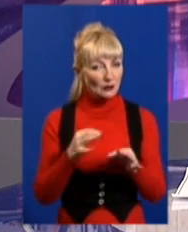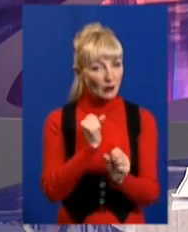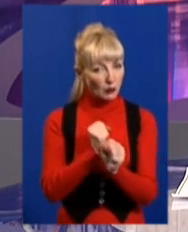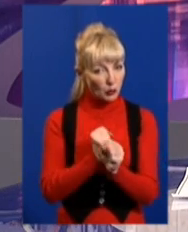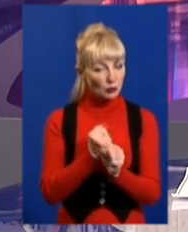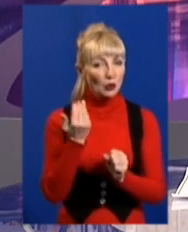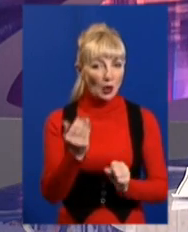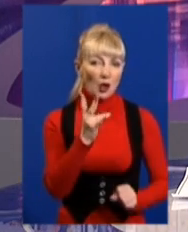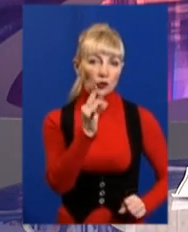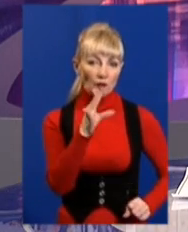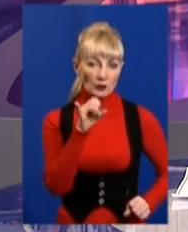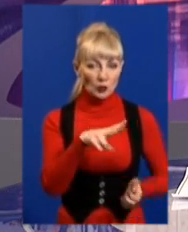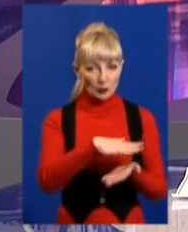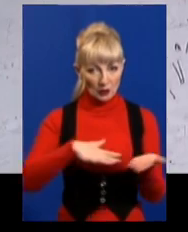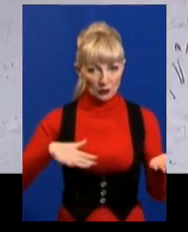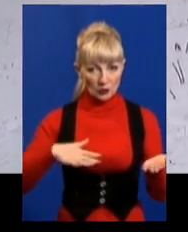Олександра Новосел продовжить.